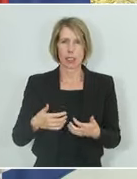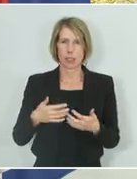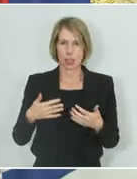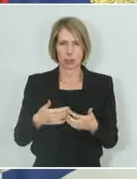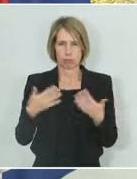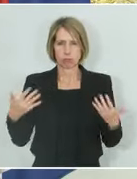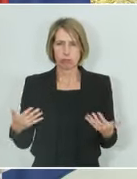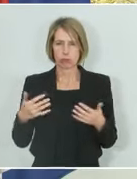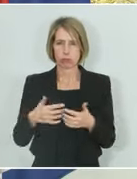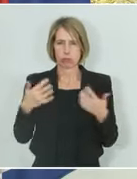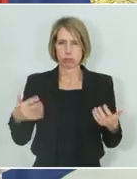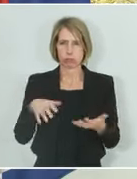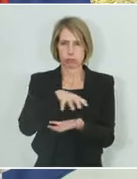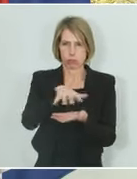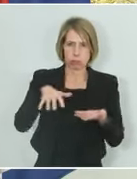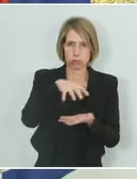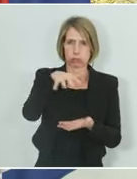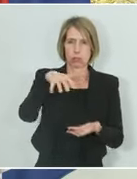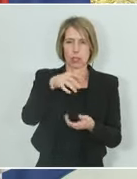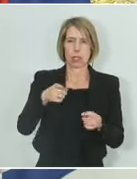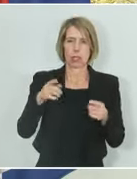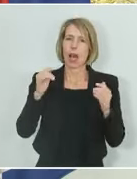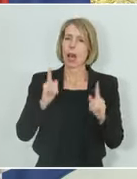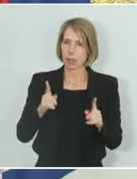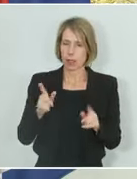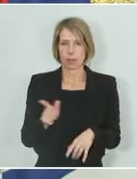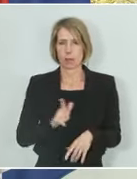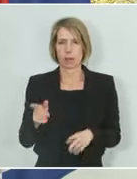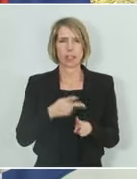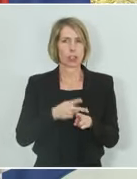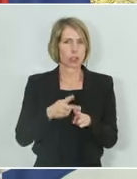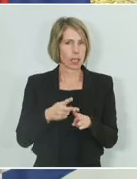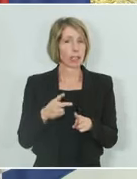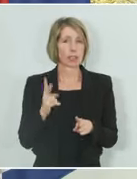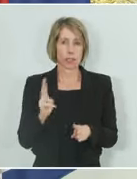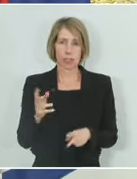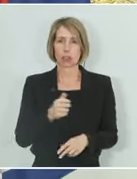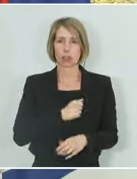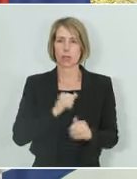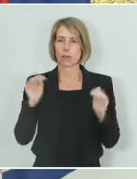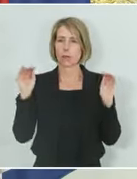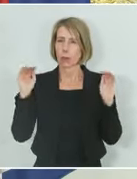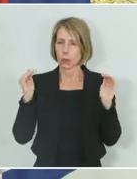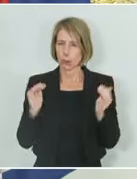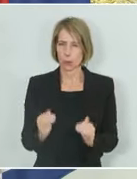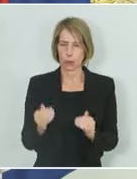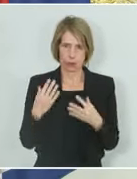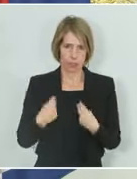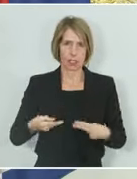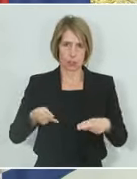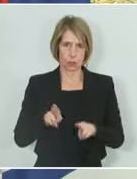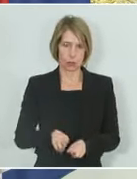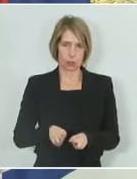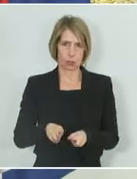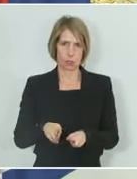diese Krisen zu deeskalieren. Das ist aus meiner Sicht wichtig. Man darf sich als Partner immer nur